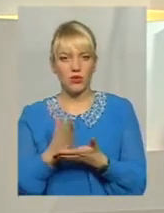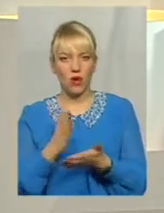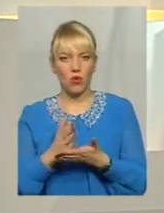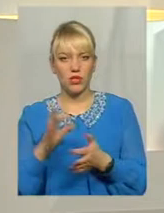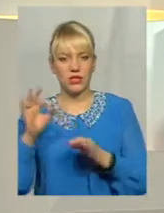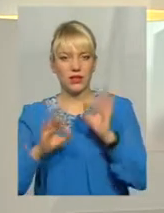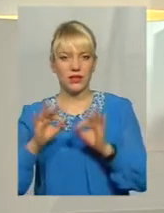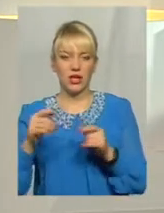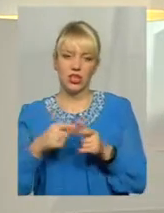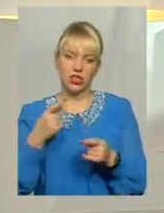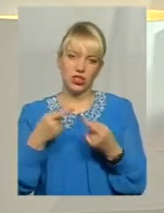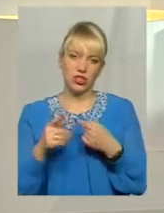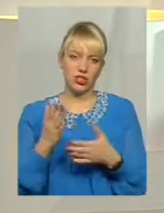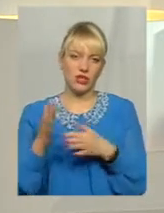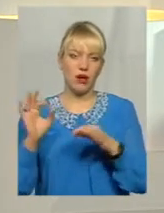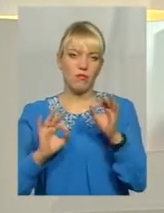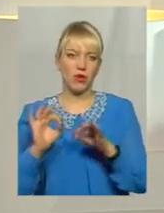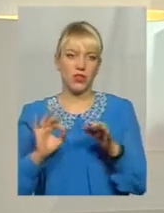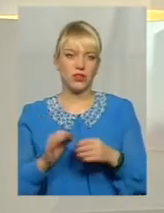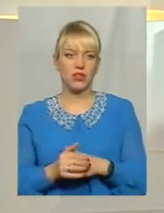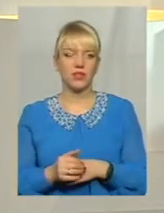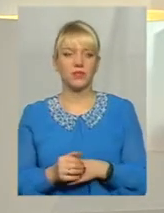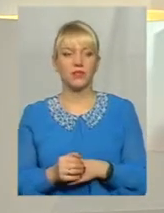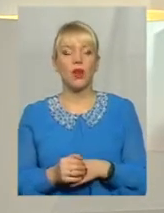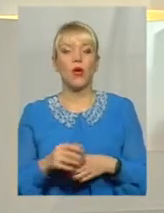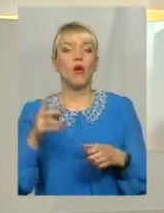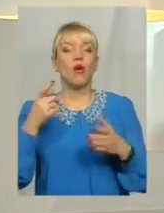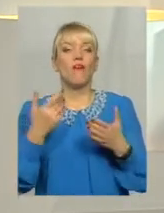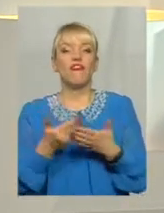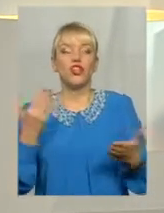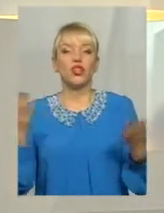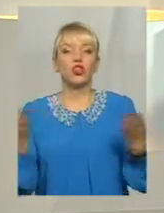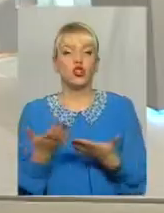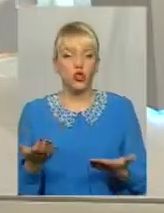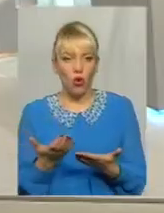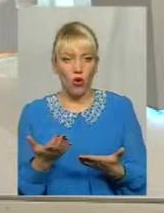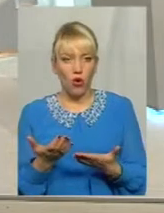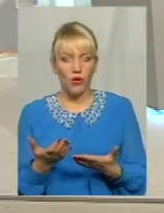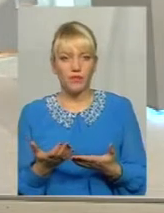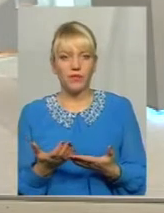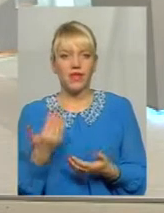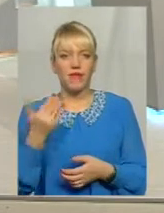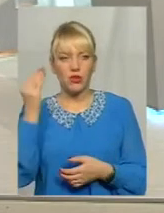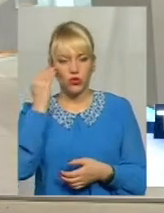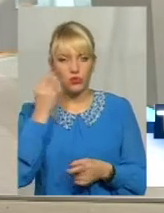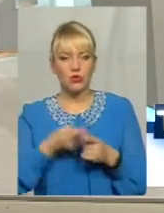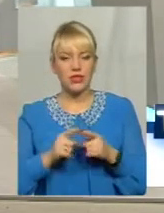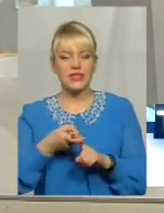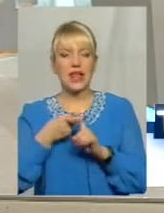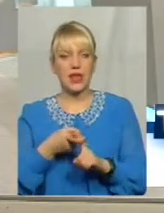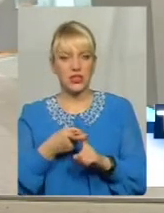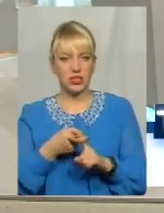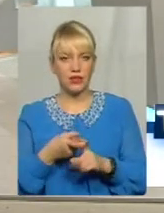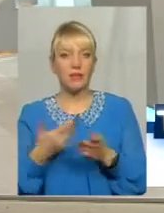маємо відмінні показники? Практично І, по суті, від чого насамперед, на вашу думку, це залежить? Від того, що